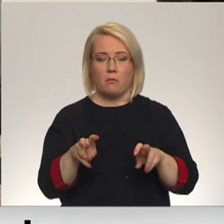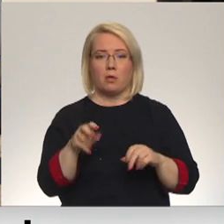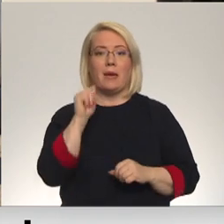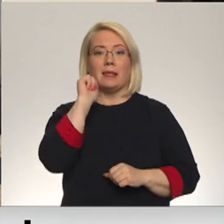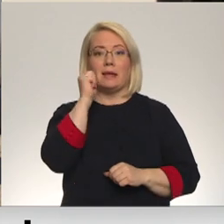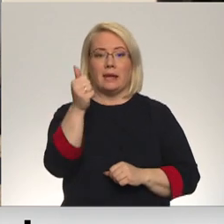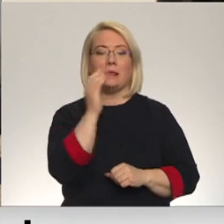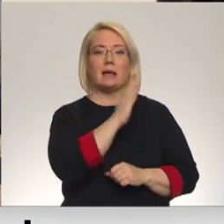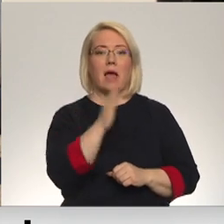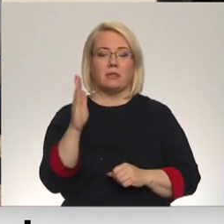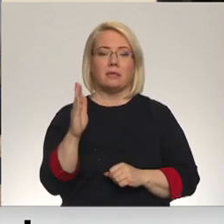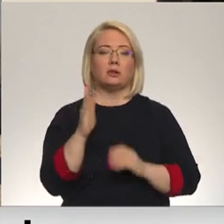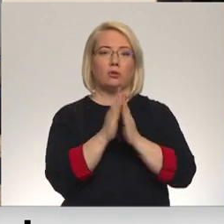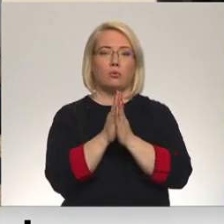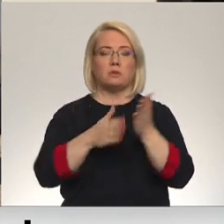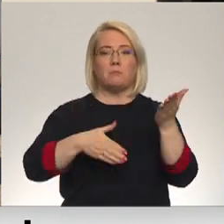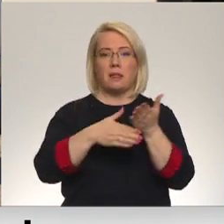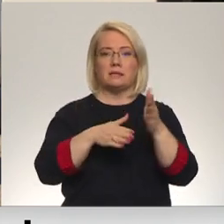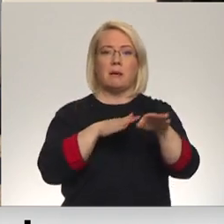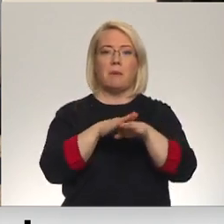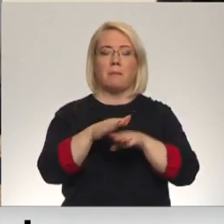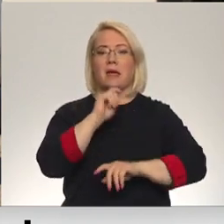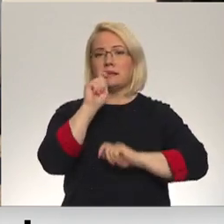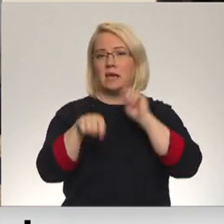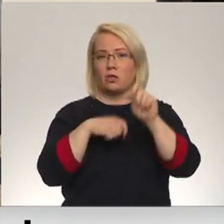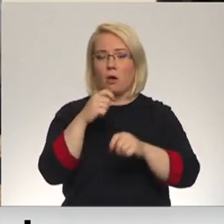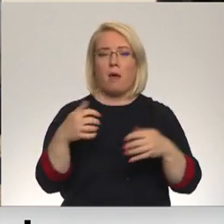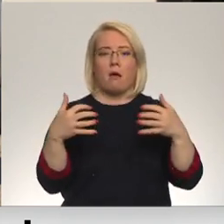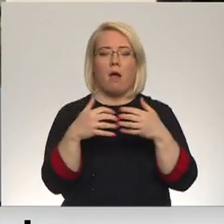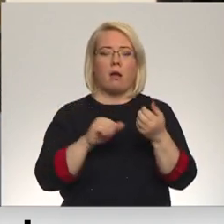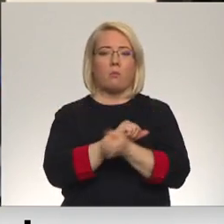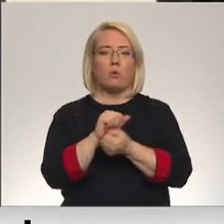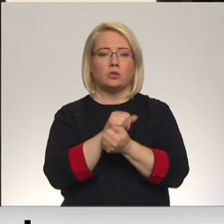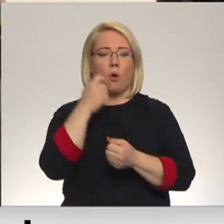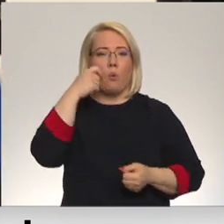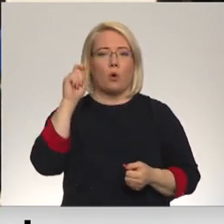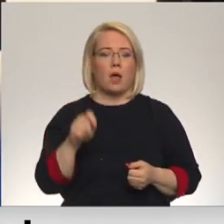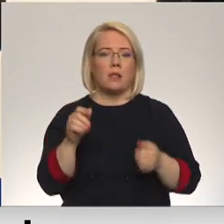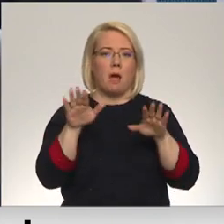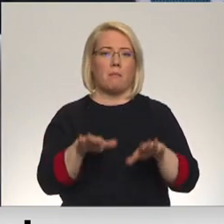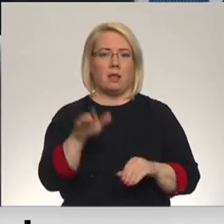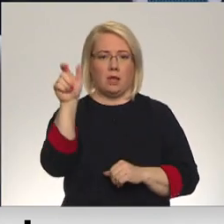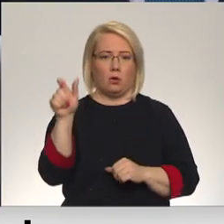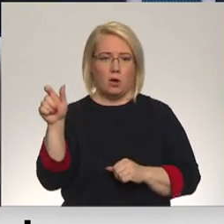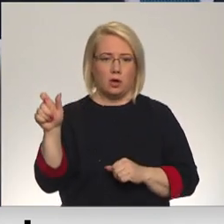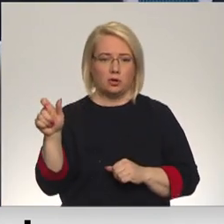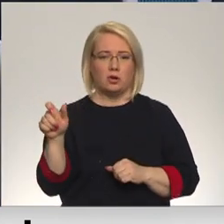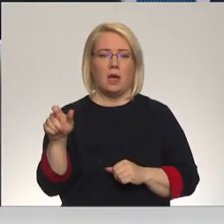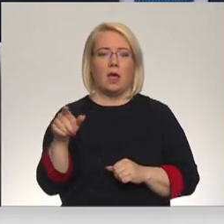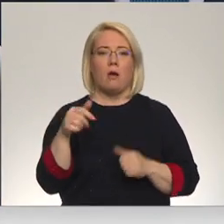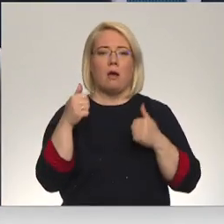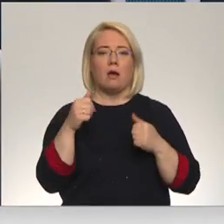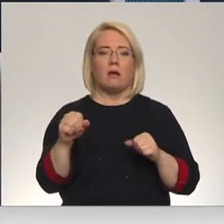rītdienas tik viens tiek aicināts palīdzēt piepildīt ar ziedojumu karaplosītajā Ukrainā palikušajiem. Krietni cilvēki